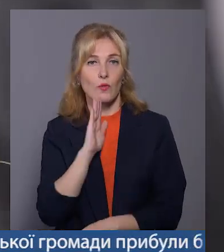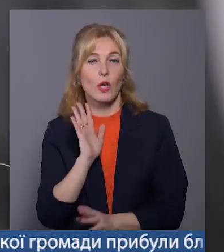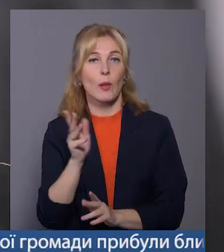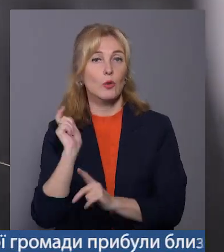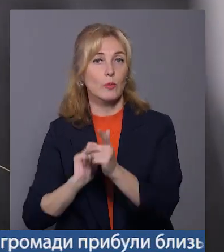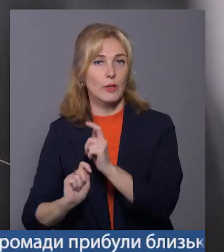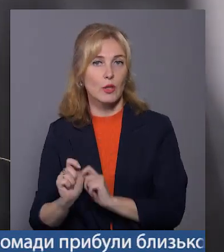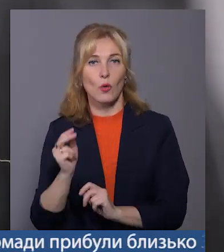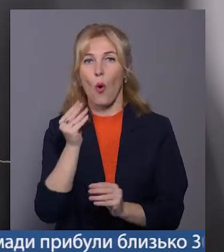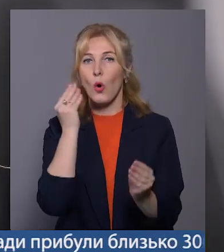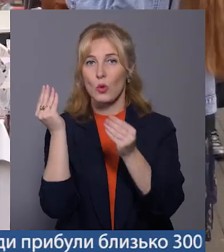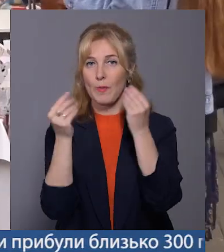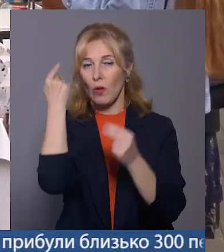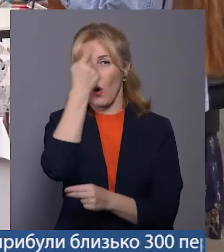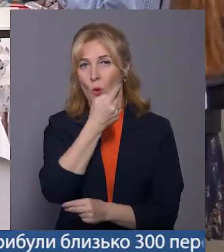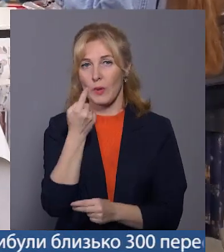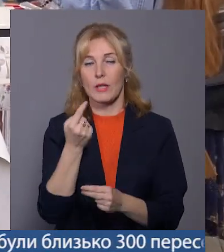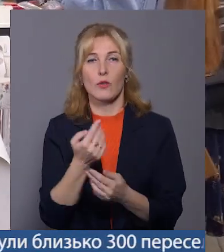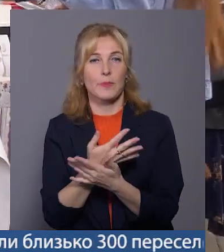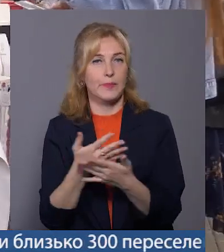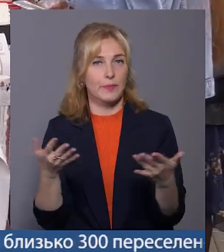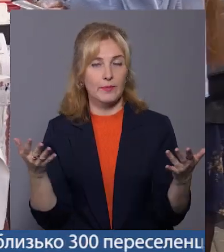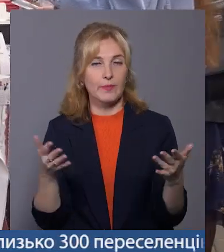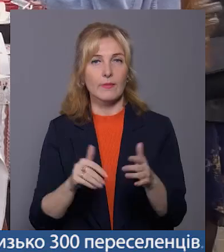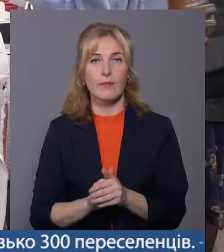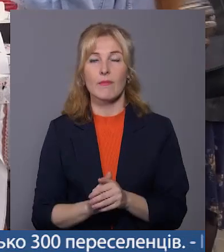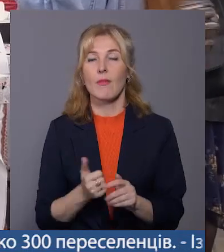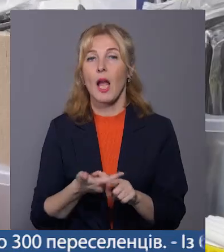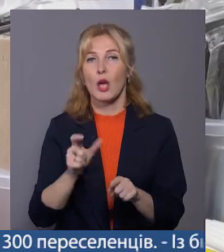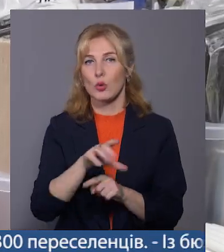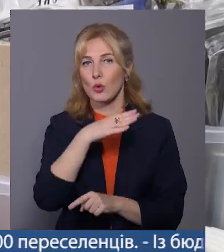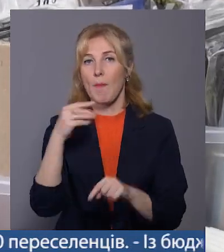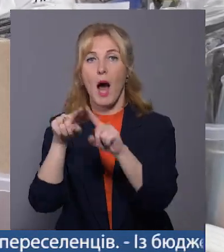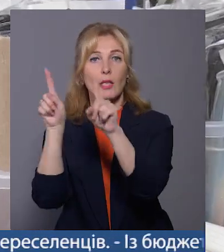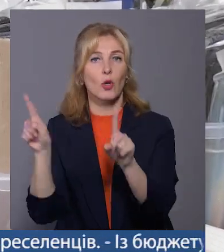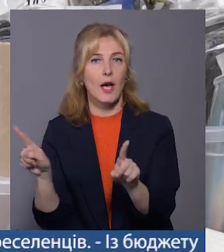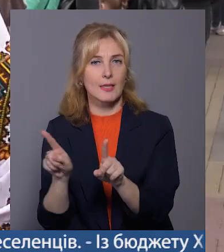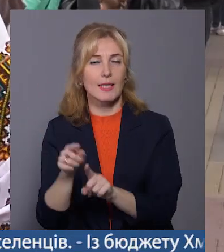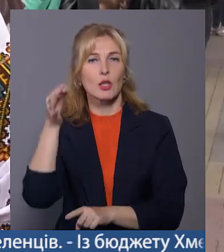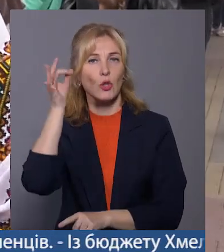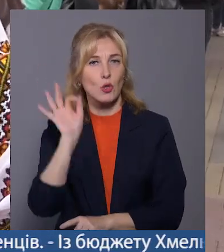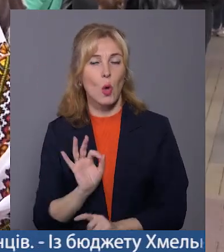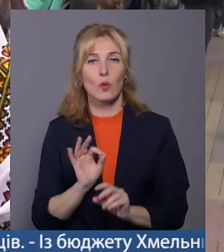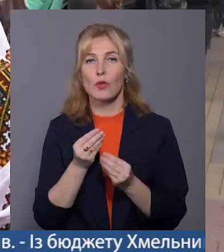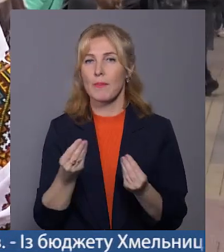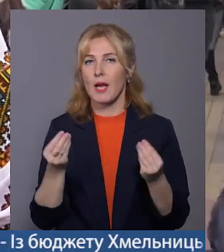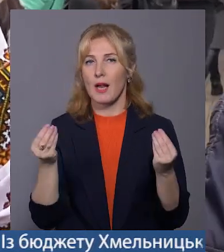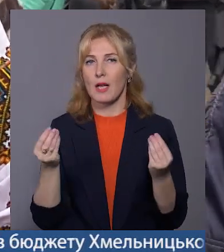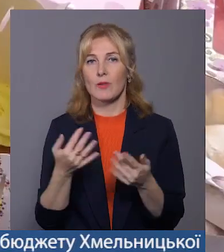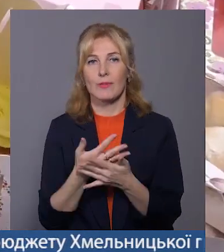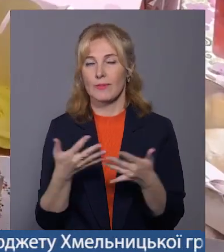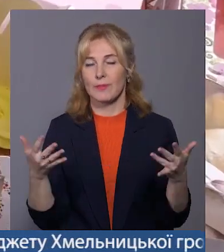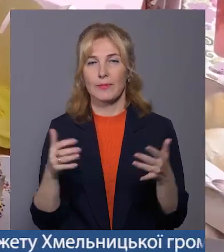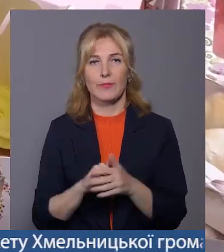розмальовувати обличчя, малювати механії. Дуже багато картин, солодощів, прикрас, виробів ручної